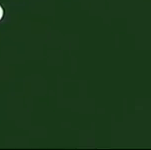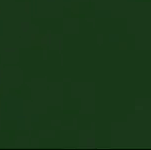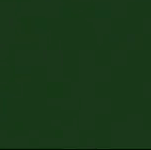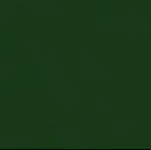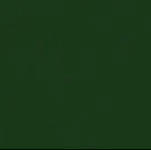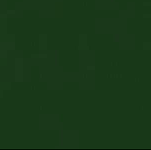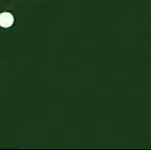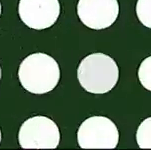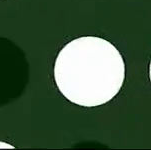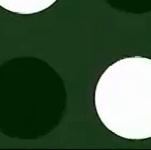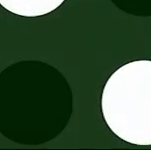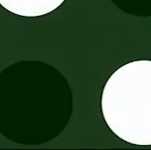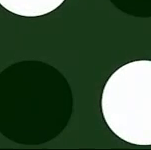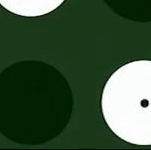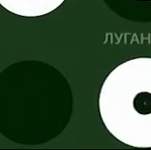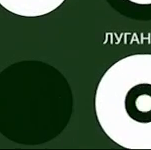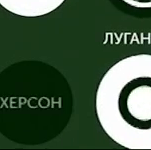Наступного року